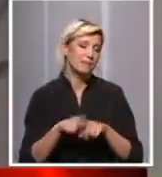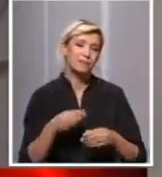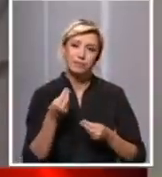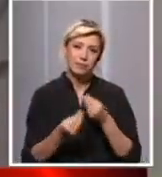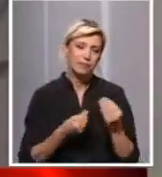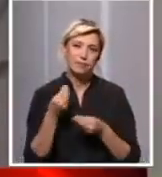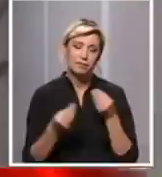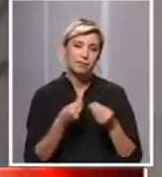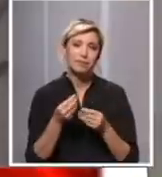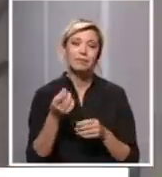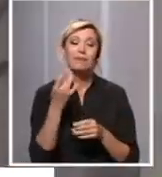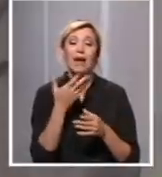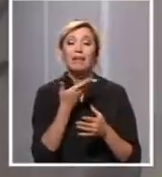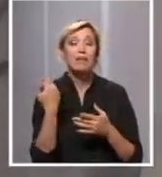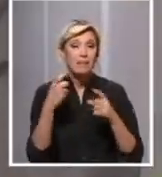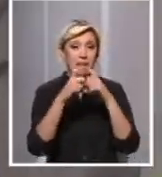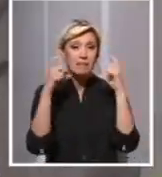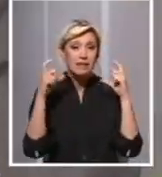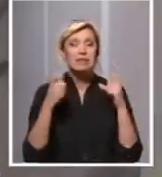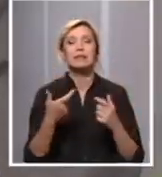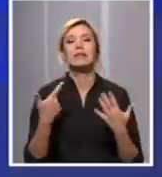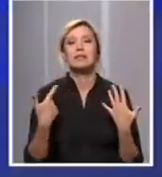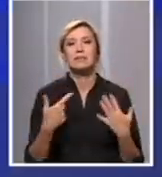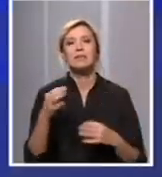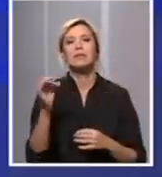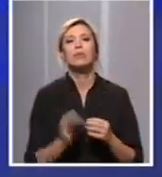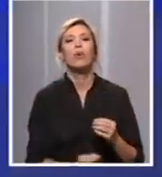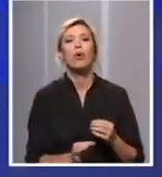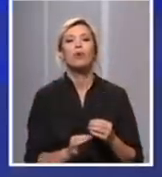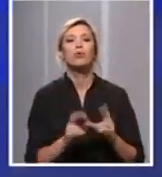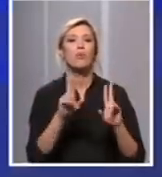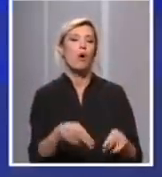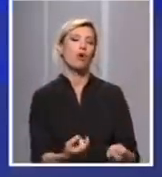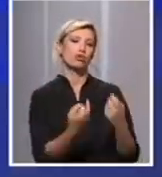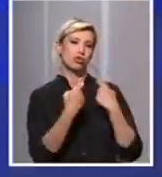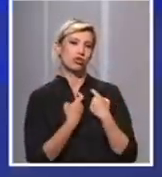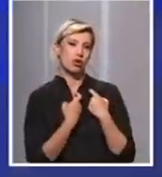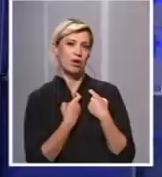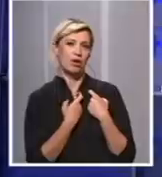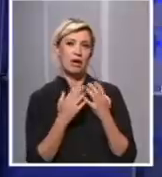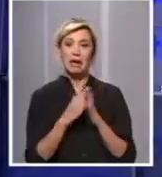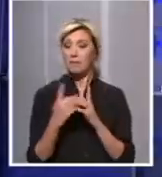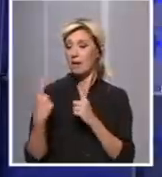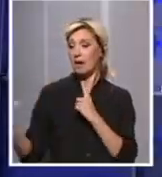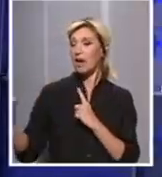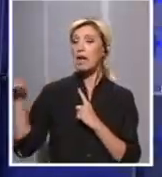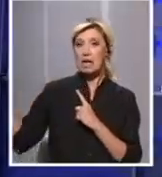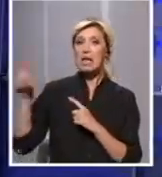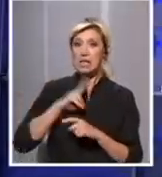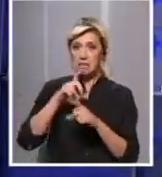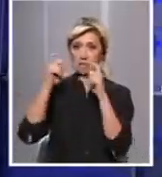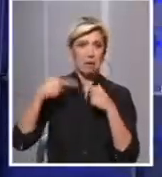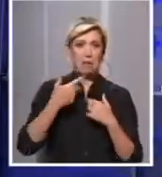se maske ne nose, 70% su šanse da se zarazimo, kada jedan nosi, a drugi nanosi 5%, a kada